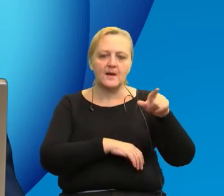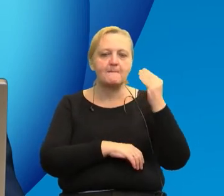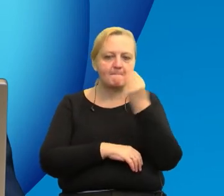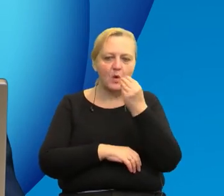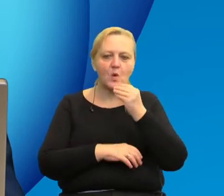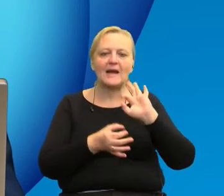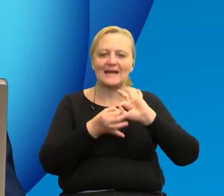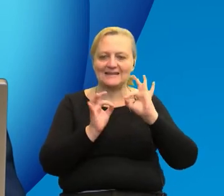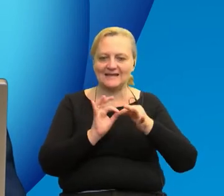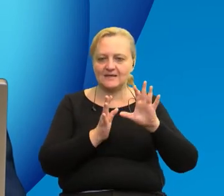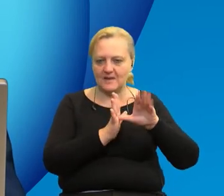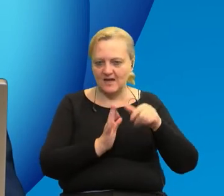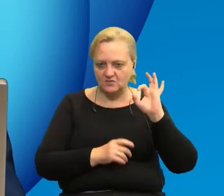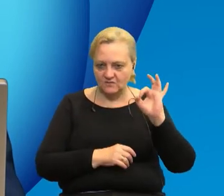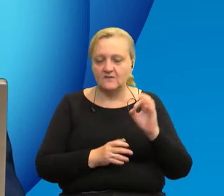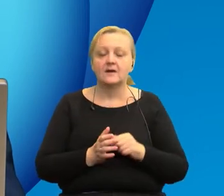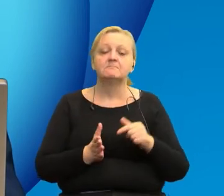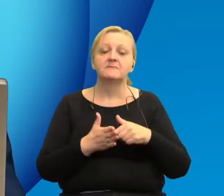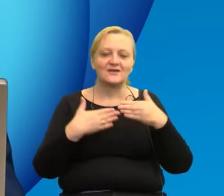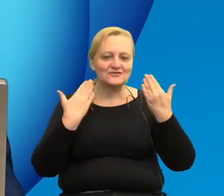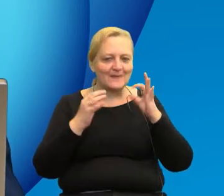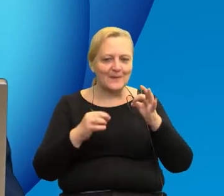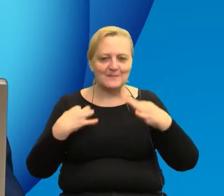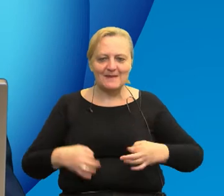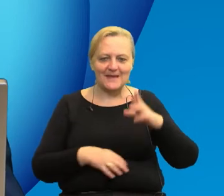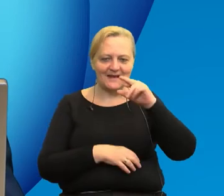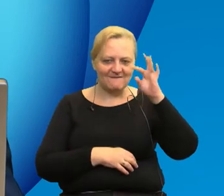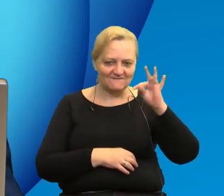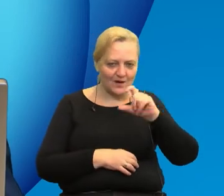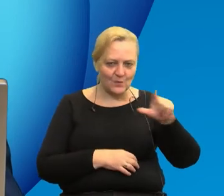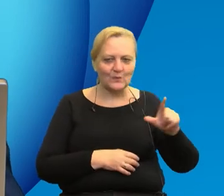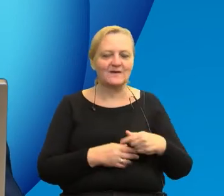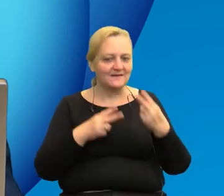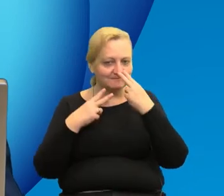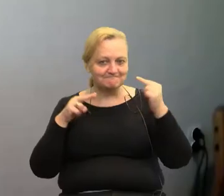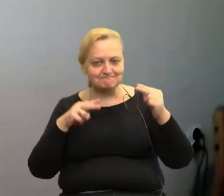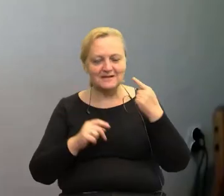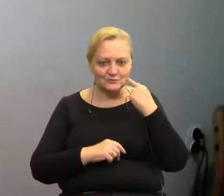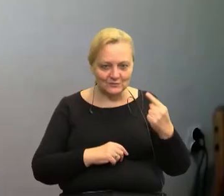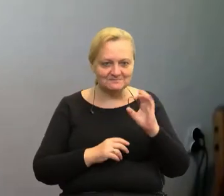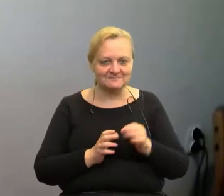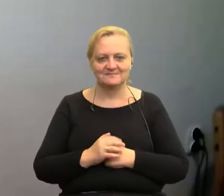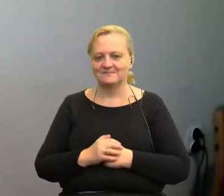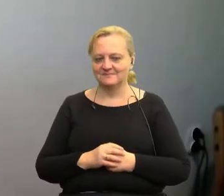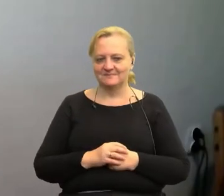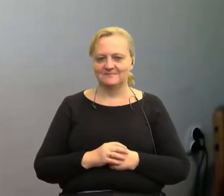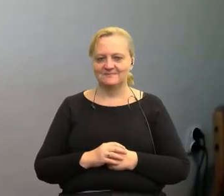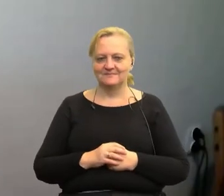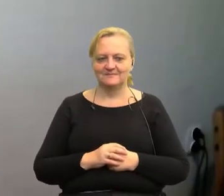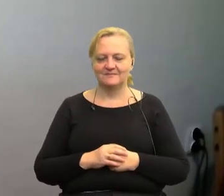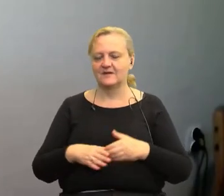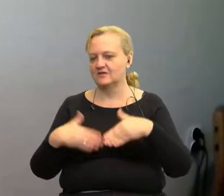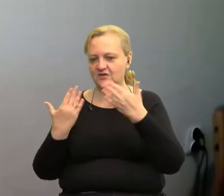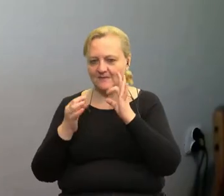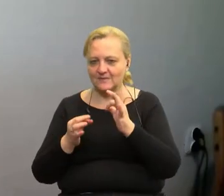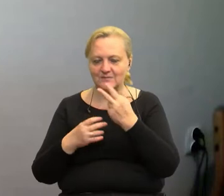Morskiego w Gdyni. Dzień dobry Panie Rafale, czy się widzimy, czy się słyszymy? Dzień